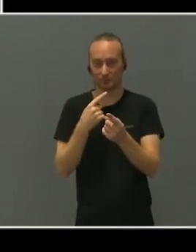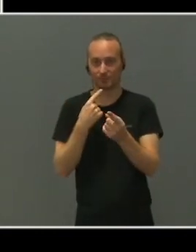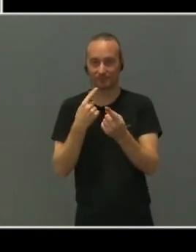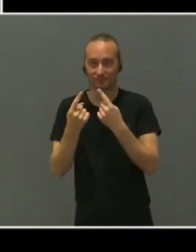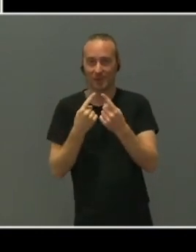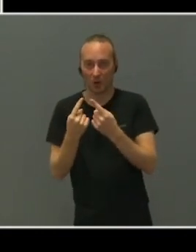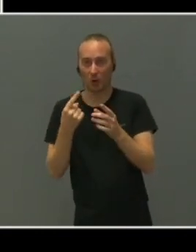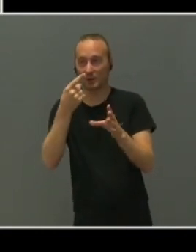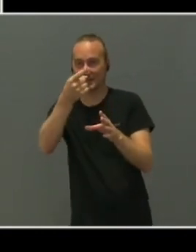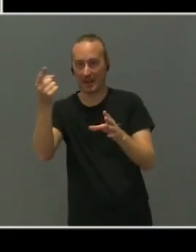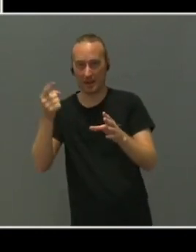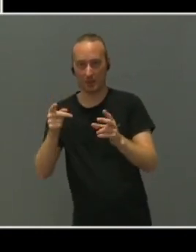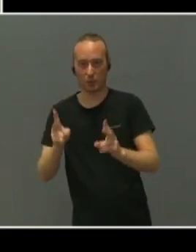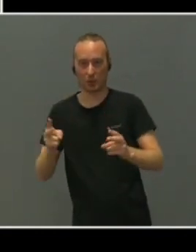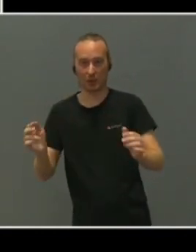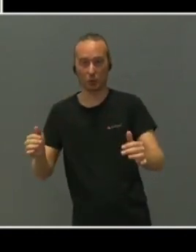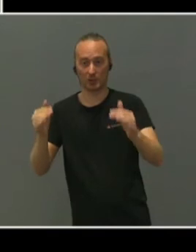om, og med brukerorganisasjoner om.